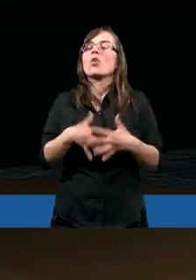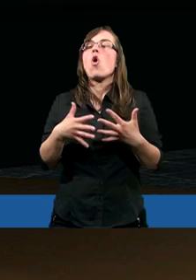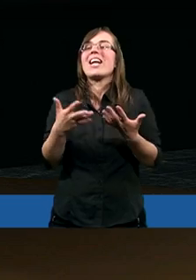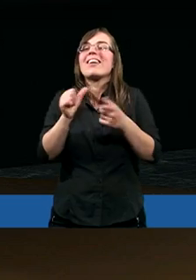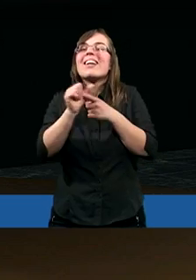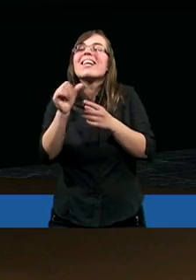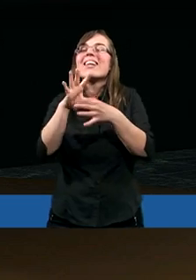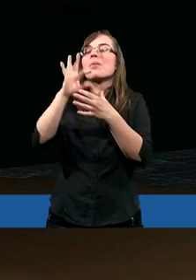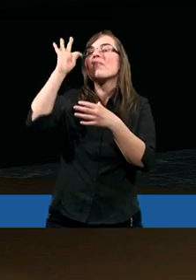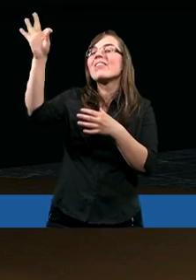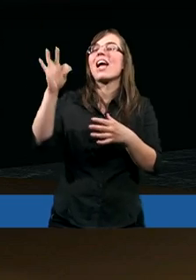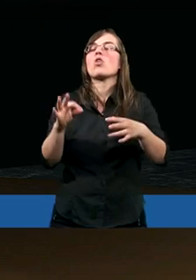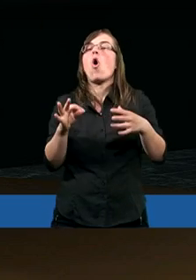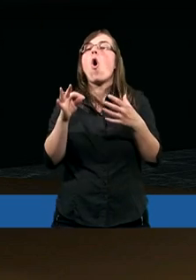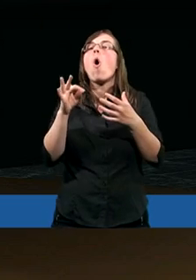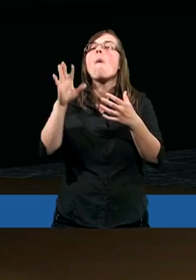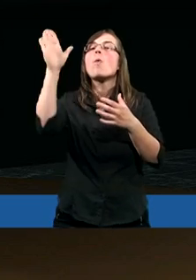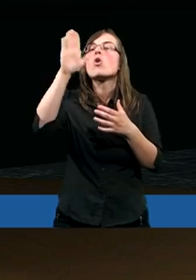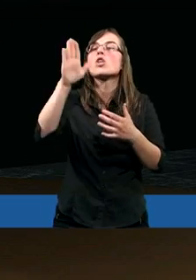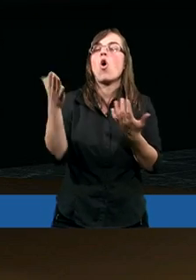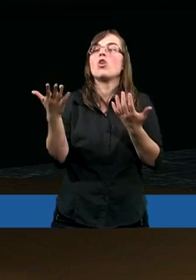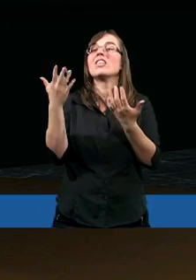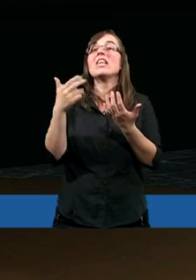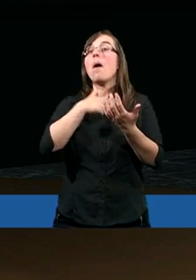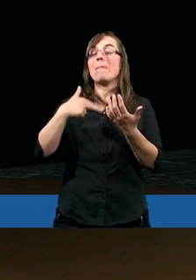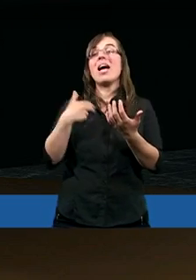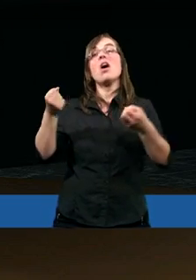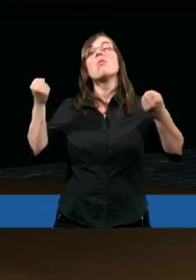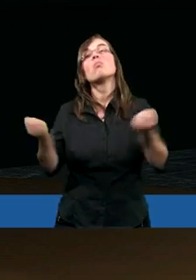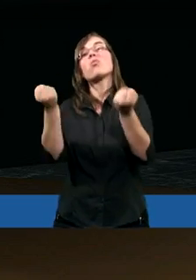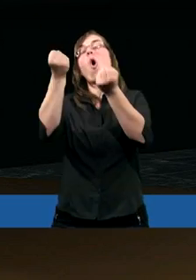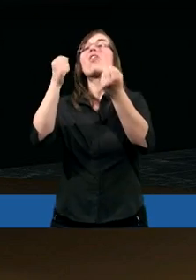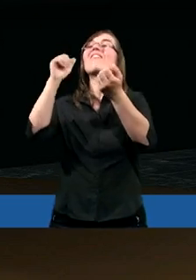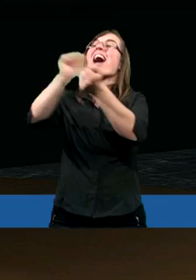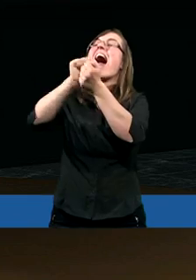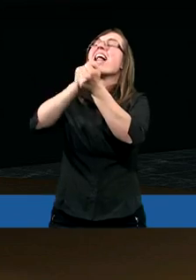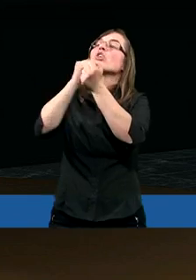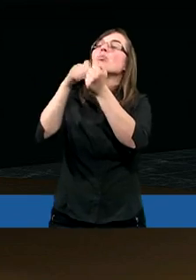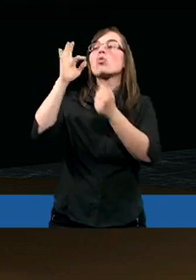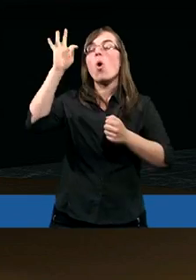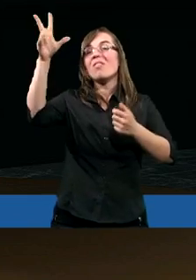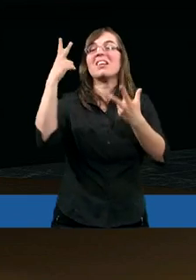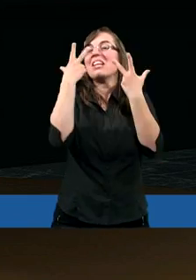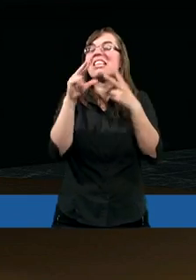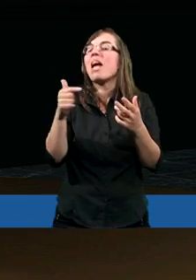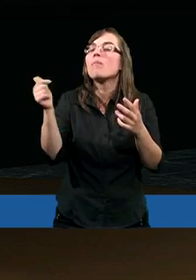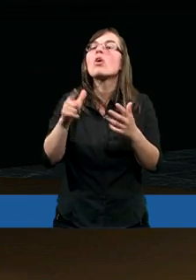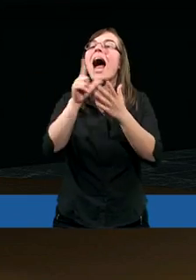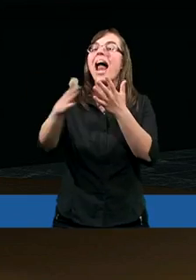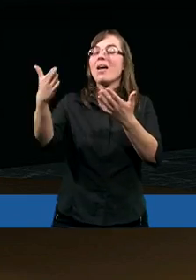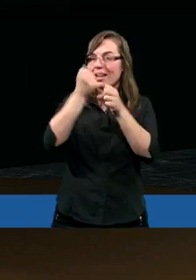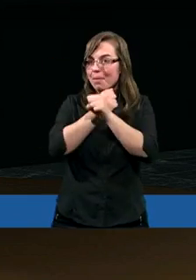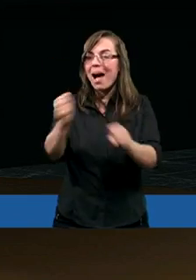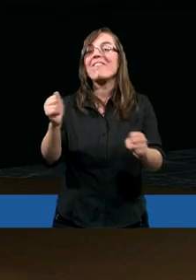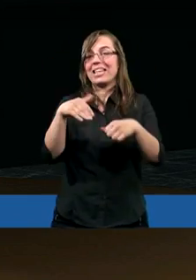częścią Jego rodziny, że o Boże względy nie trzeba walczyć. Bo jakby tego nie było, to byśmy walczyli w uczynkowość. I